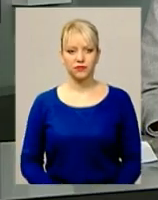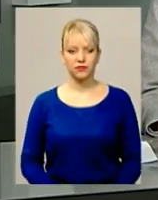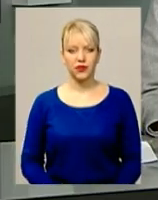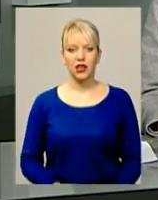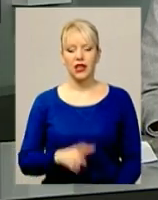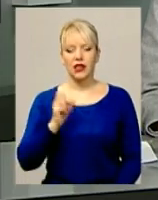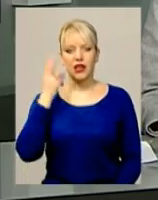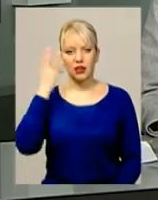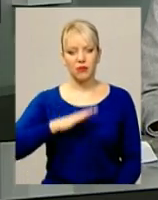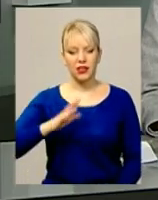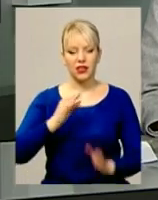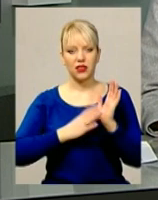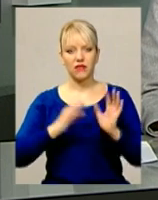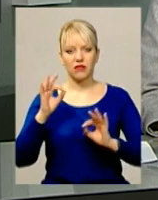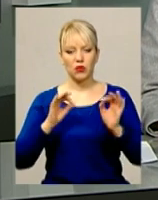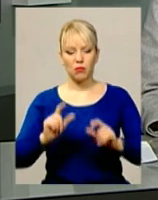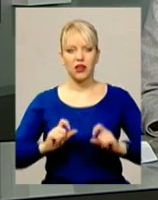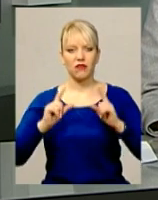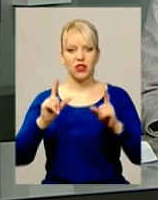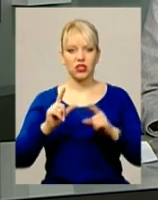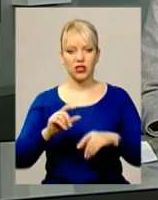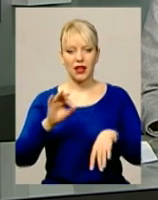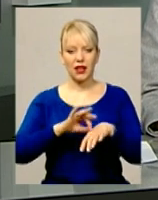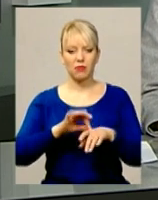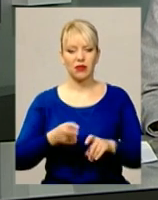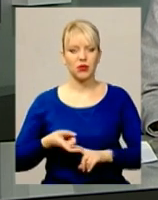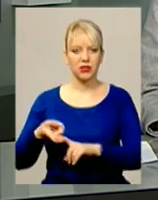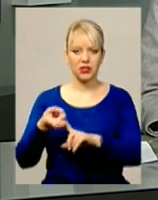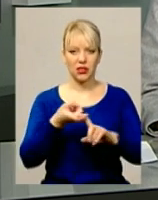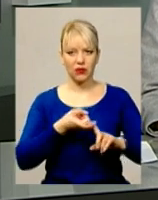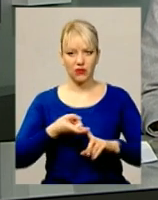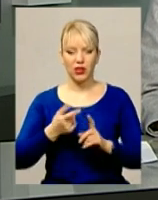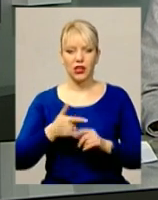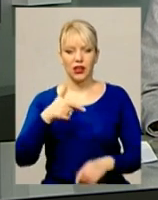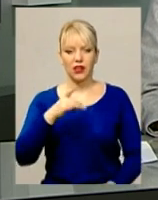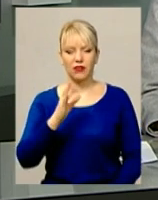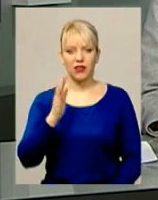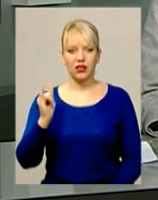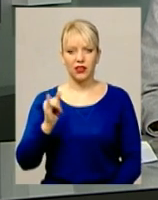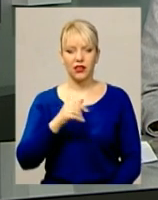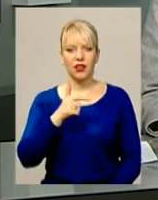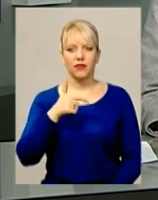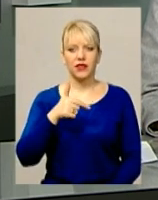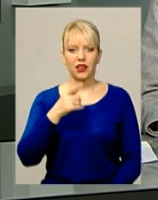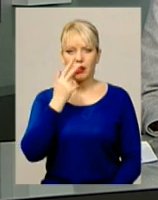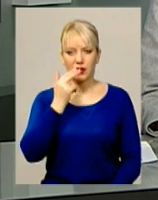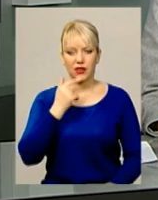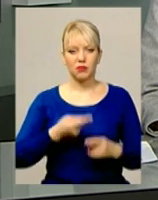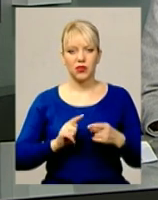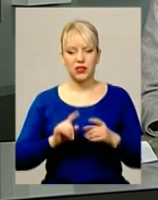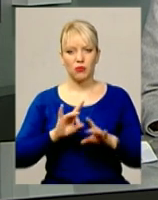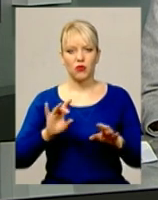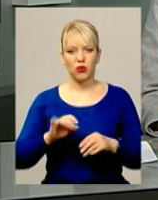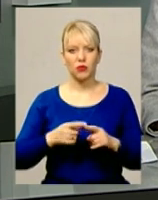На Хмельниччині на 9% перевищено епідемічний поріг захворюваності на грип та ГРВІ. Про це повідомила лікар-епідеміолог